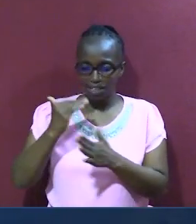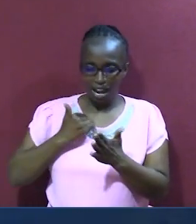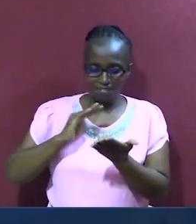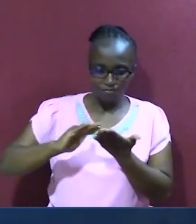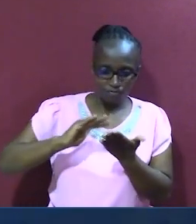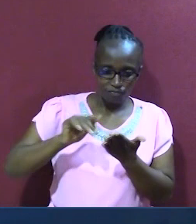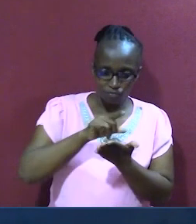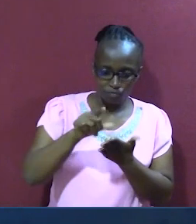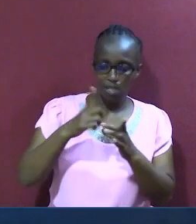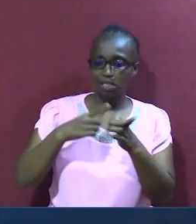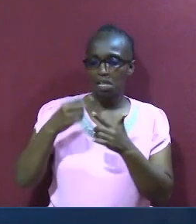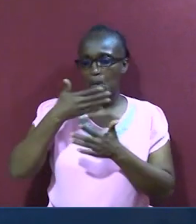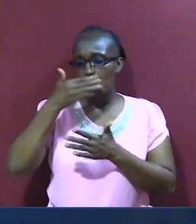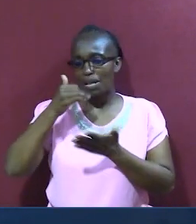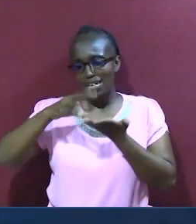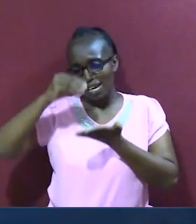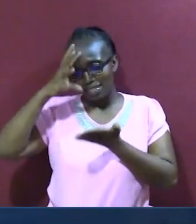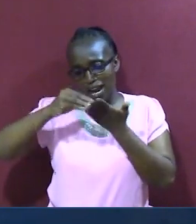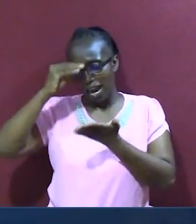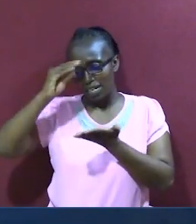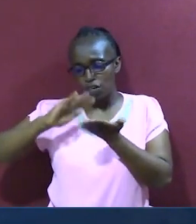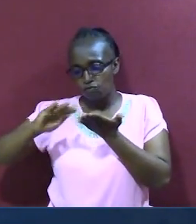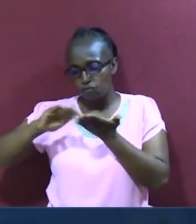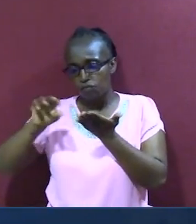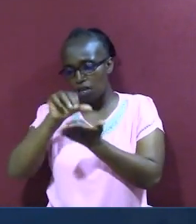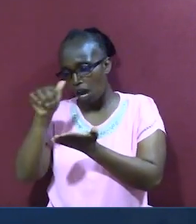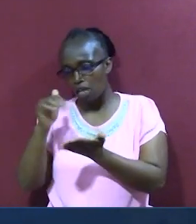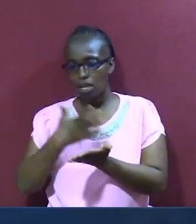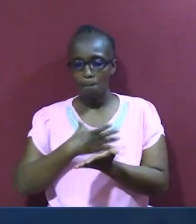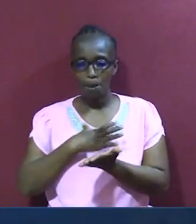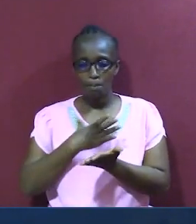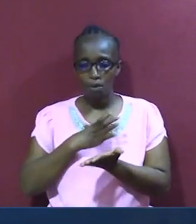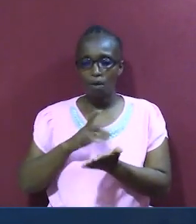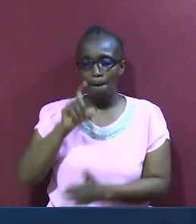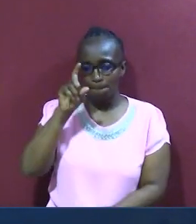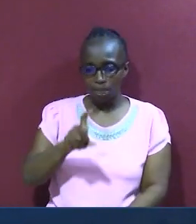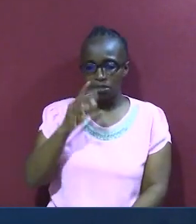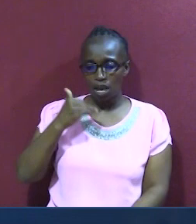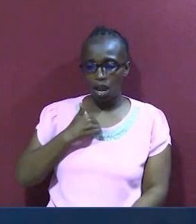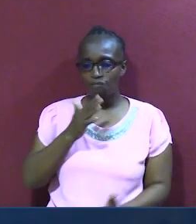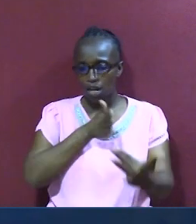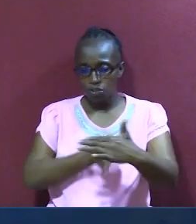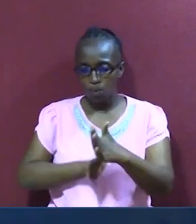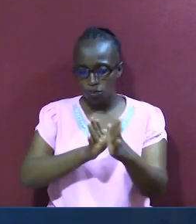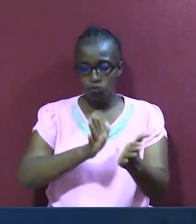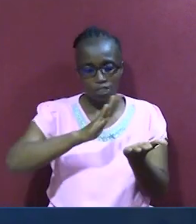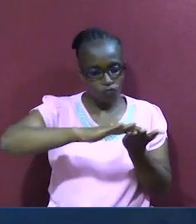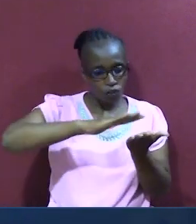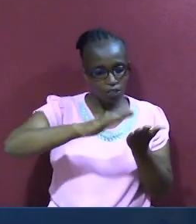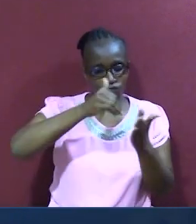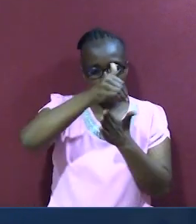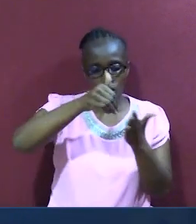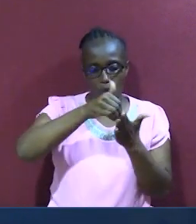kuwasamee wale wengini, andawa mwyo wako kuwa na nafasi ya kuwasamee wale